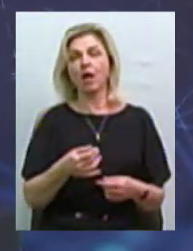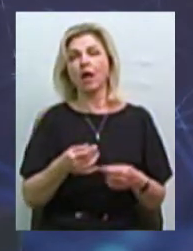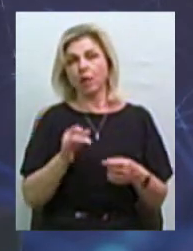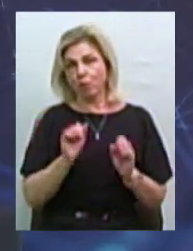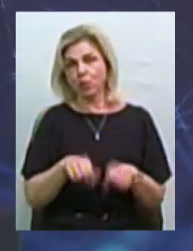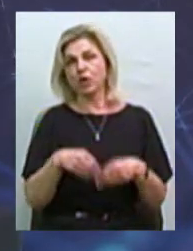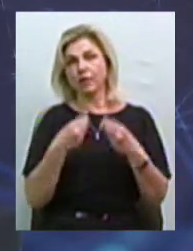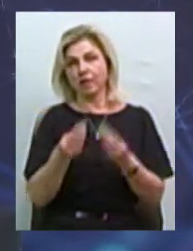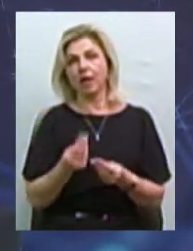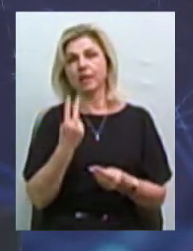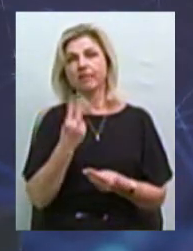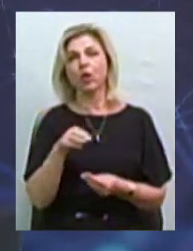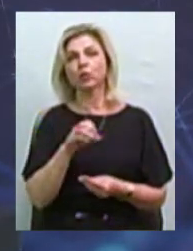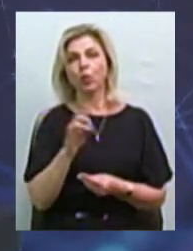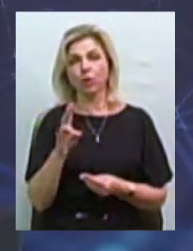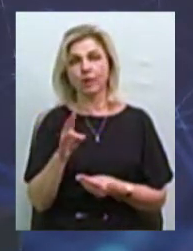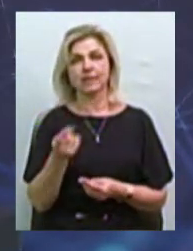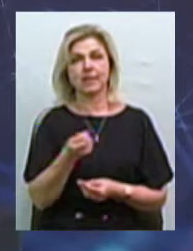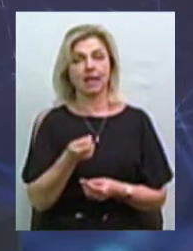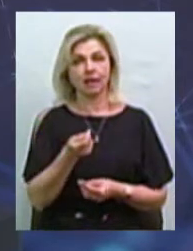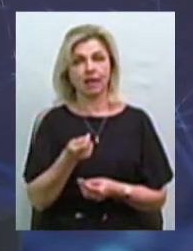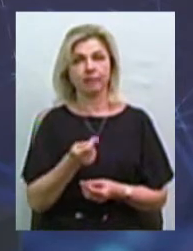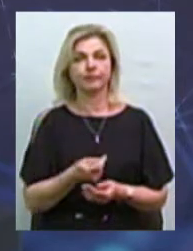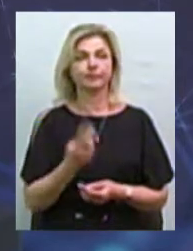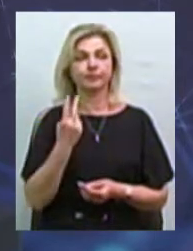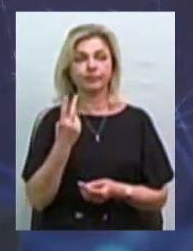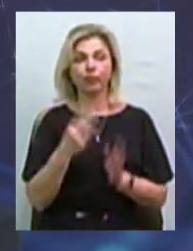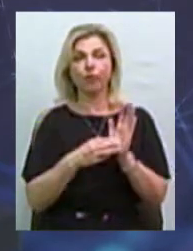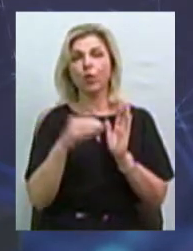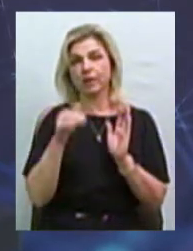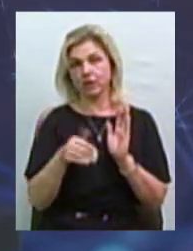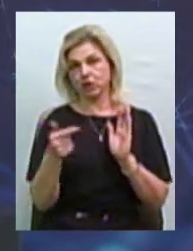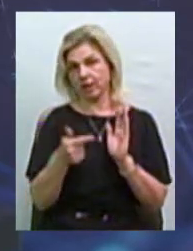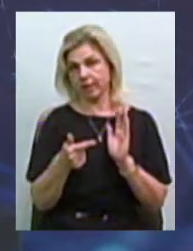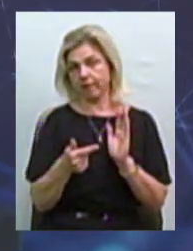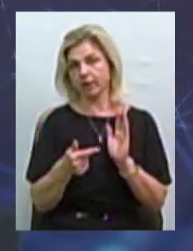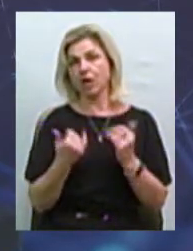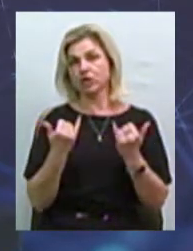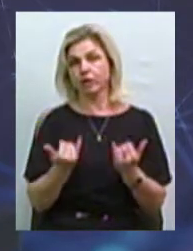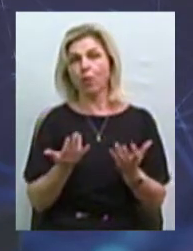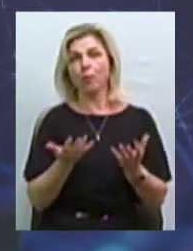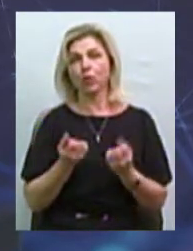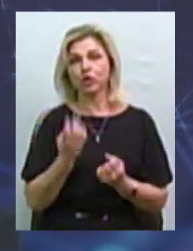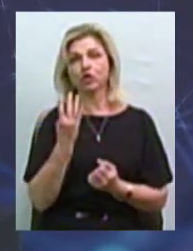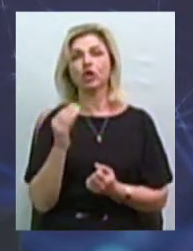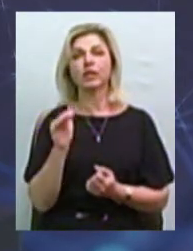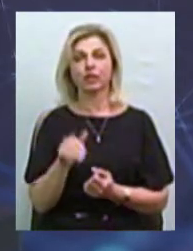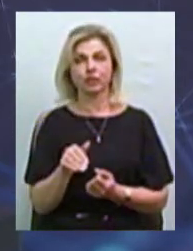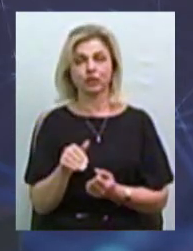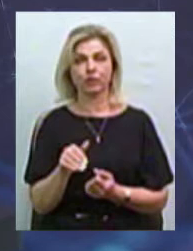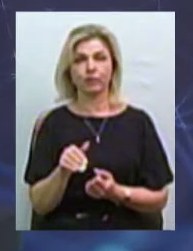2 тони зерна. 2 тони зерна – це 8 тисяч гривень. Він сьогодні отримує 4 тисячі